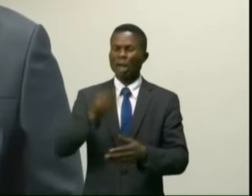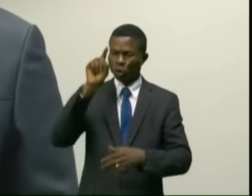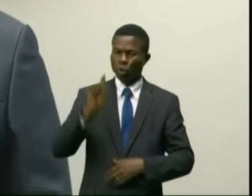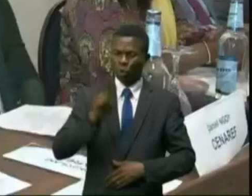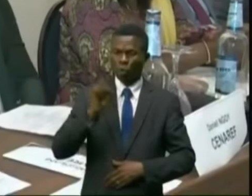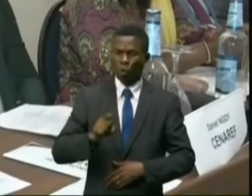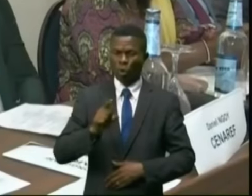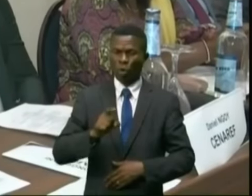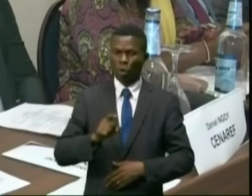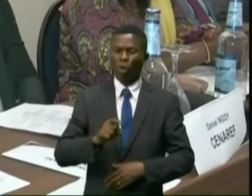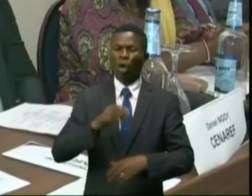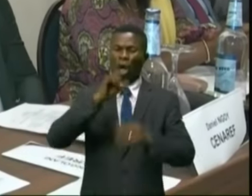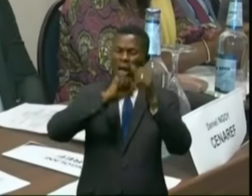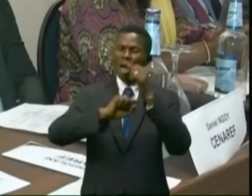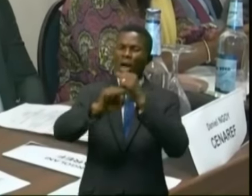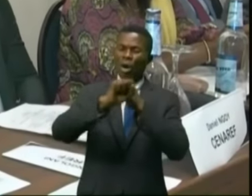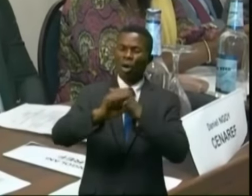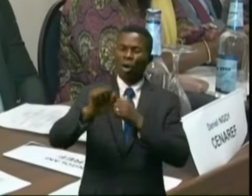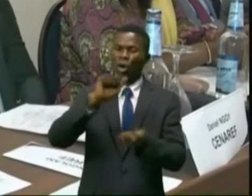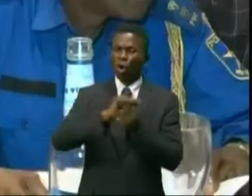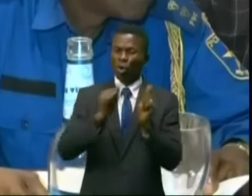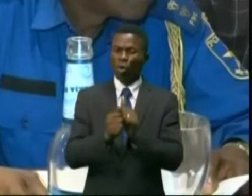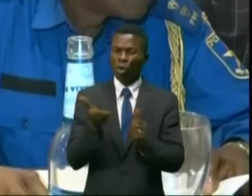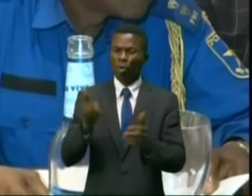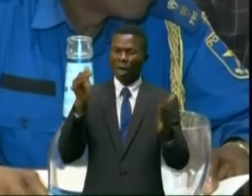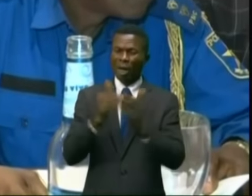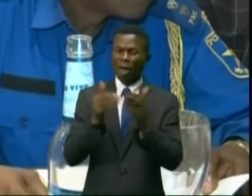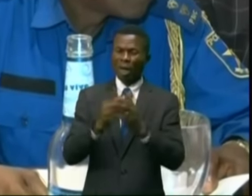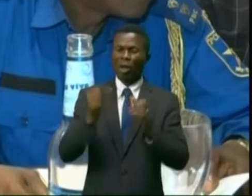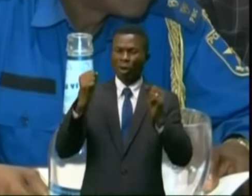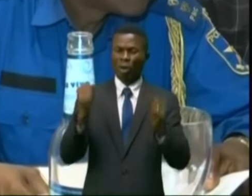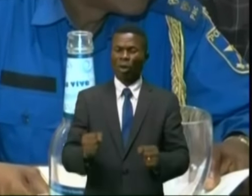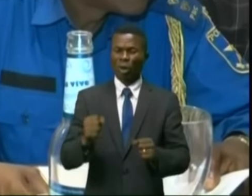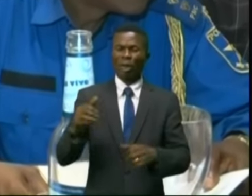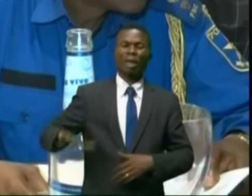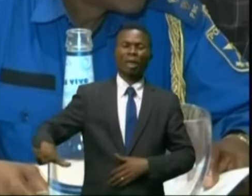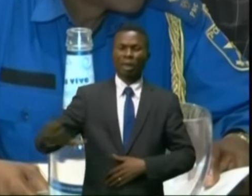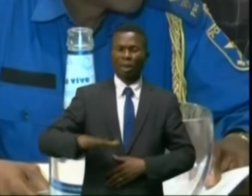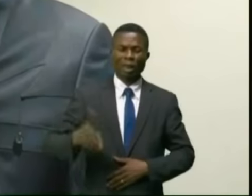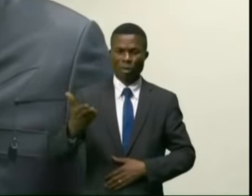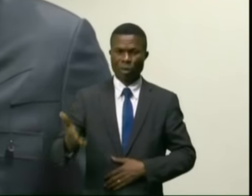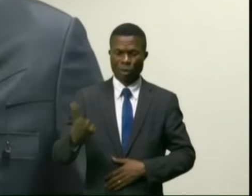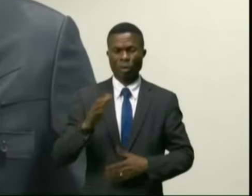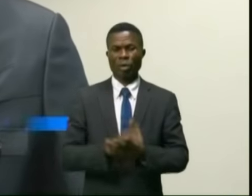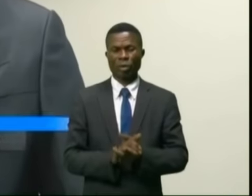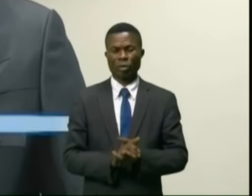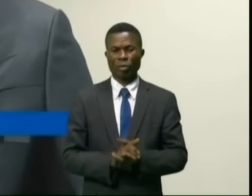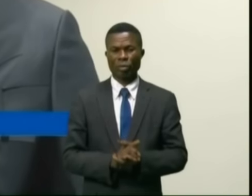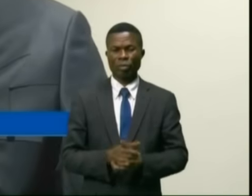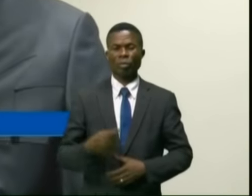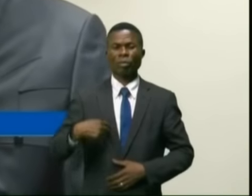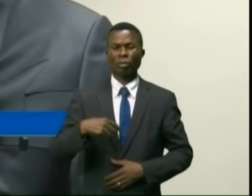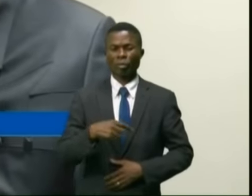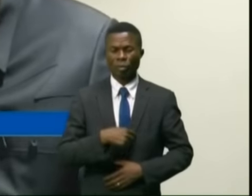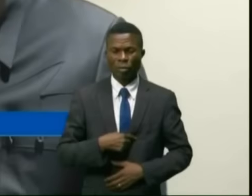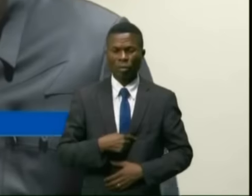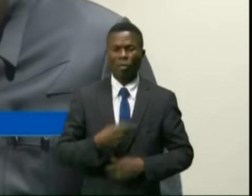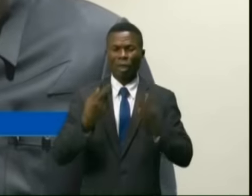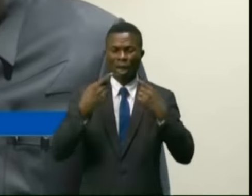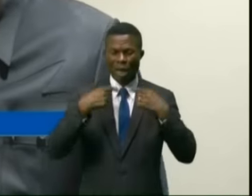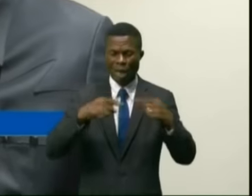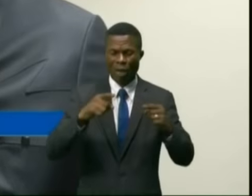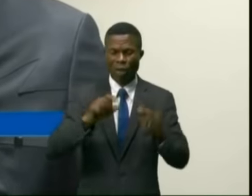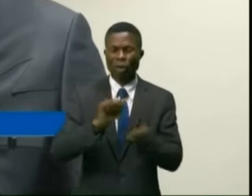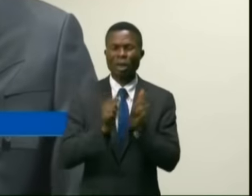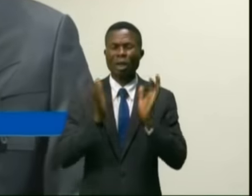de lancer la croisade contre ces flux qui menacent la stabilité des États. Les églises de capitaux et le renoncement du risque,